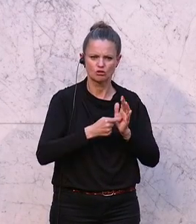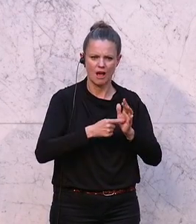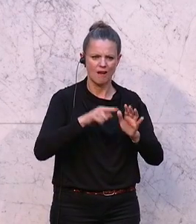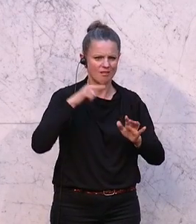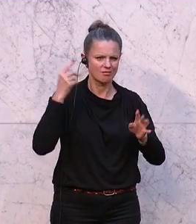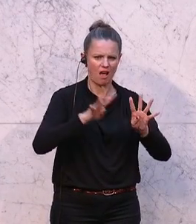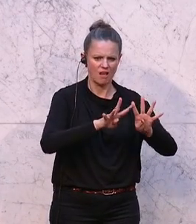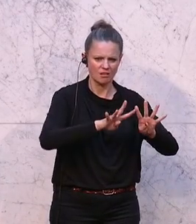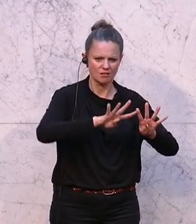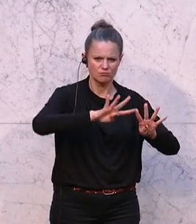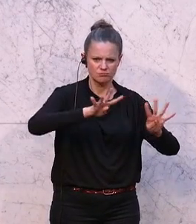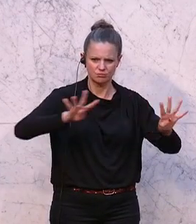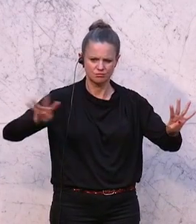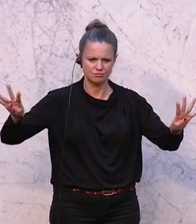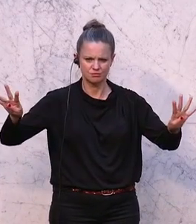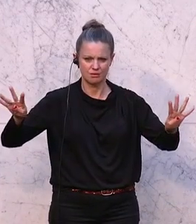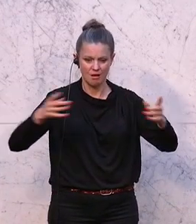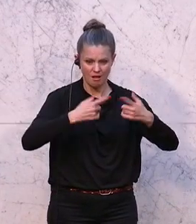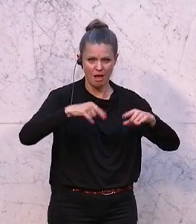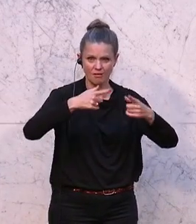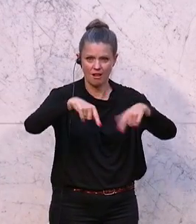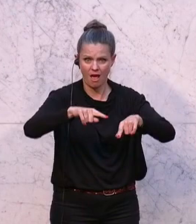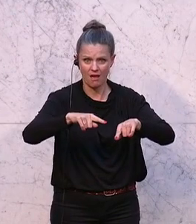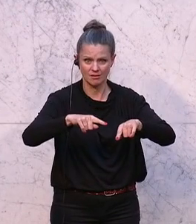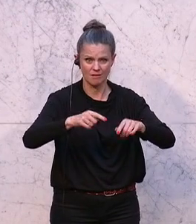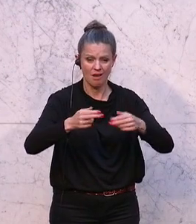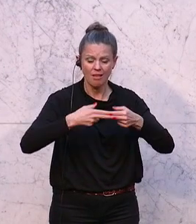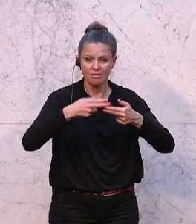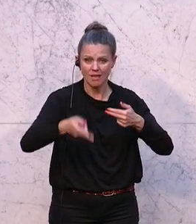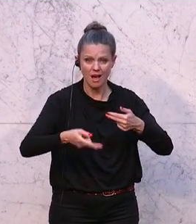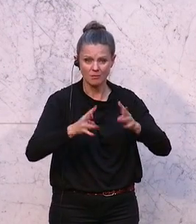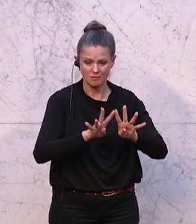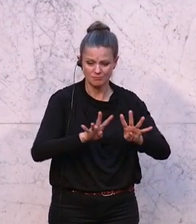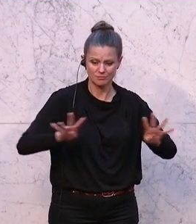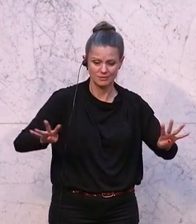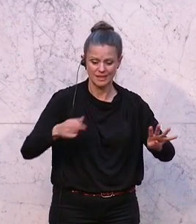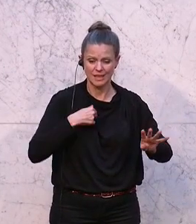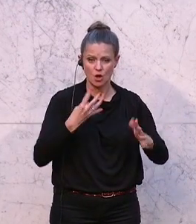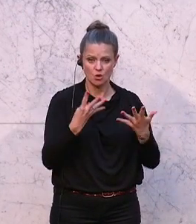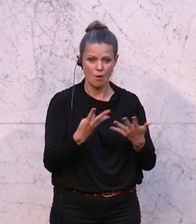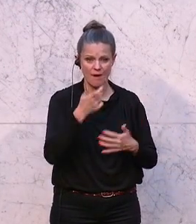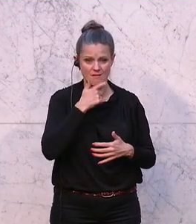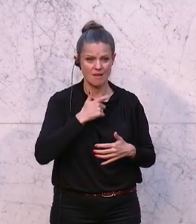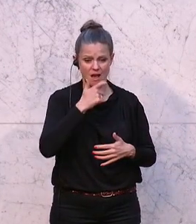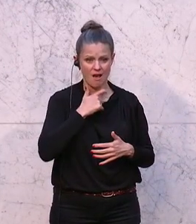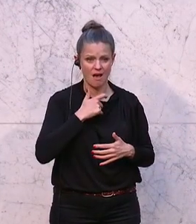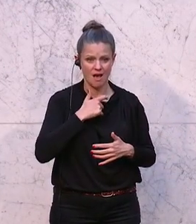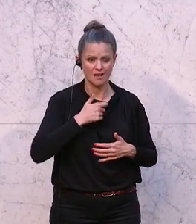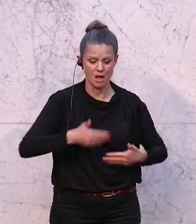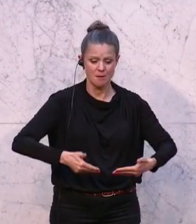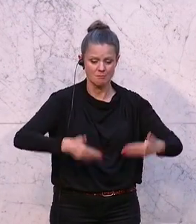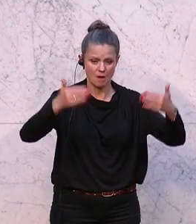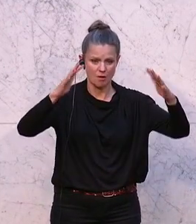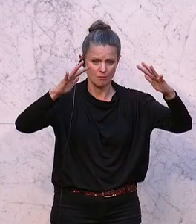Länder voneinander trennte, die eigentlich Nachbarn waren. Ich selber weiß, als ich als neunjähriges Kind, wo die Mauer gefallen